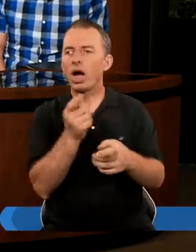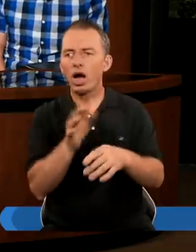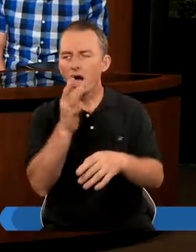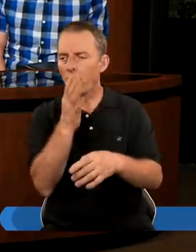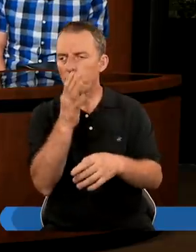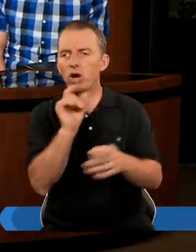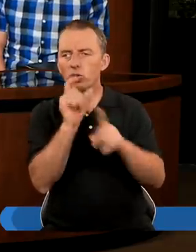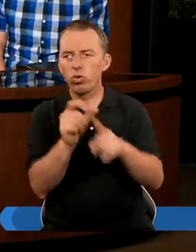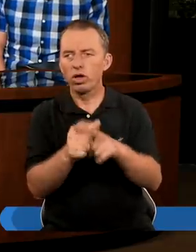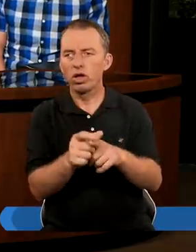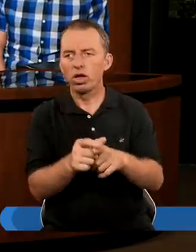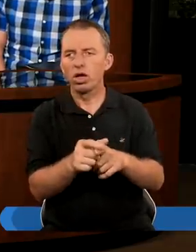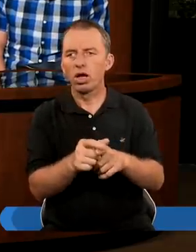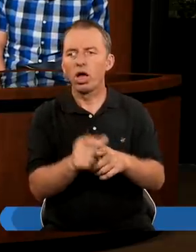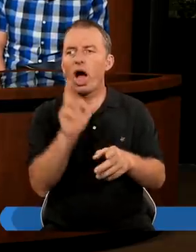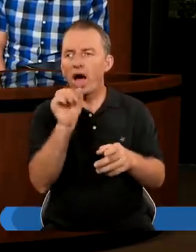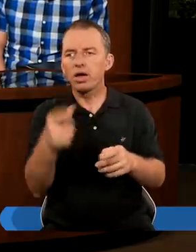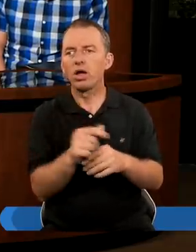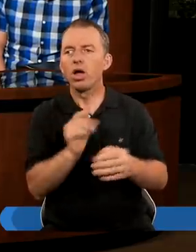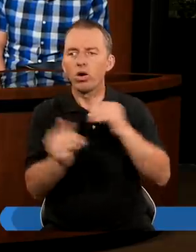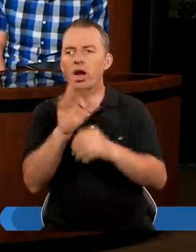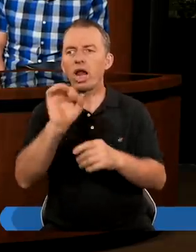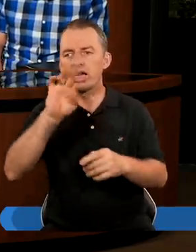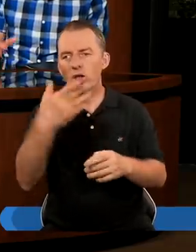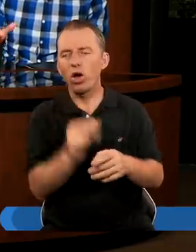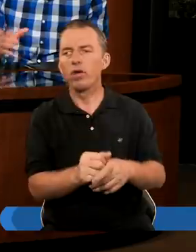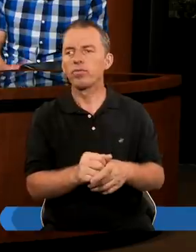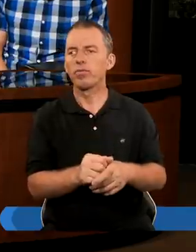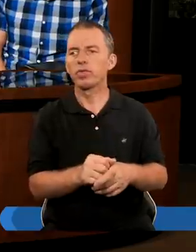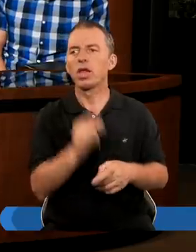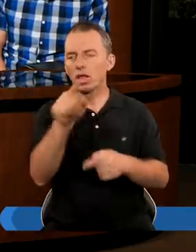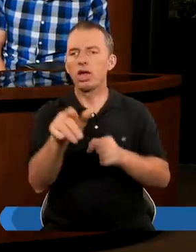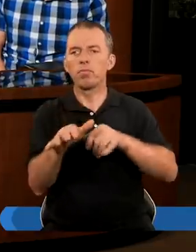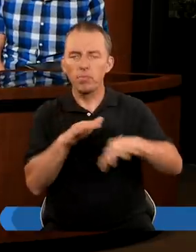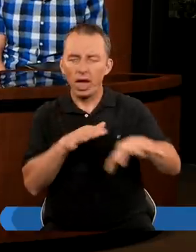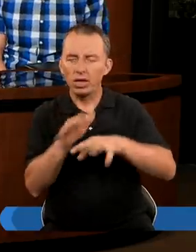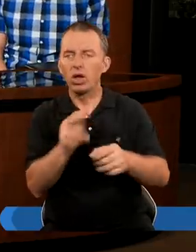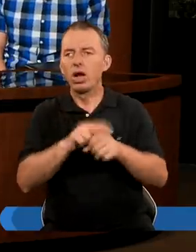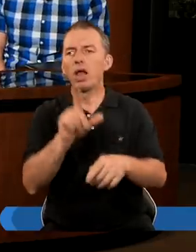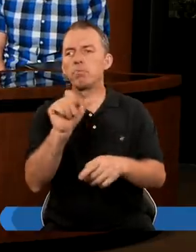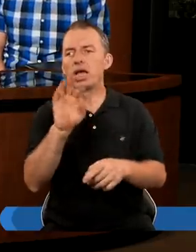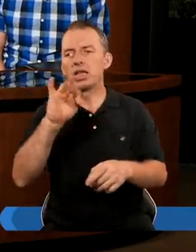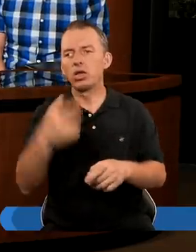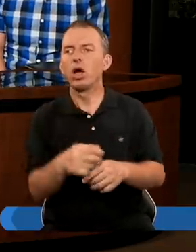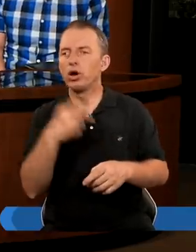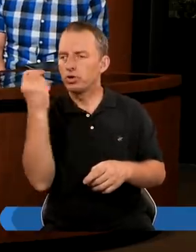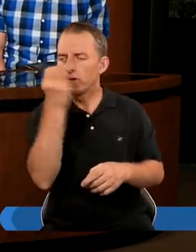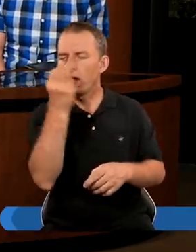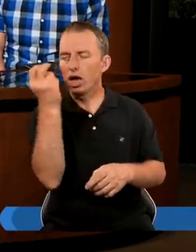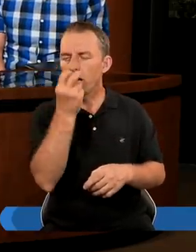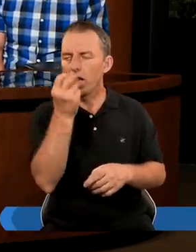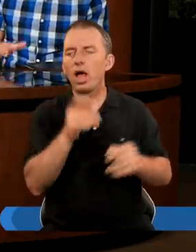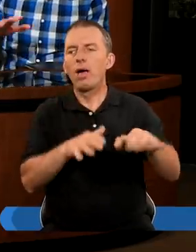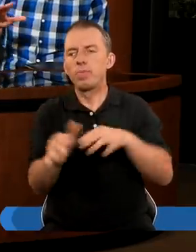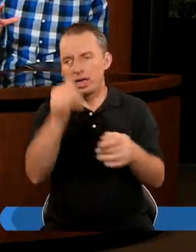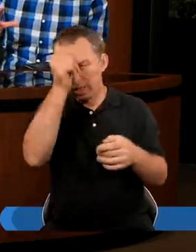Hebrajskich słów Har Czyli góra I Megido Czyli te konkretne miejsce Megido I co ciekawe